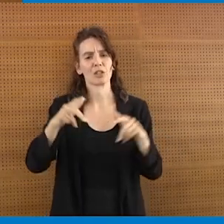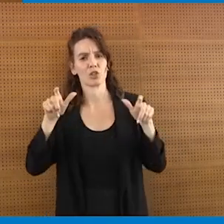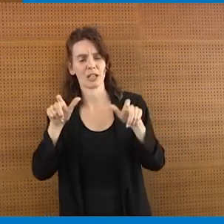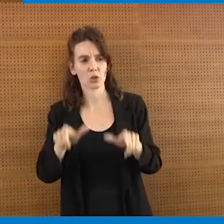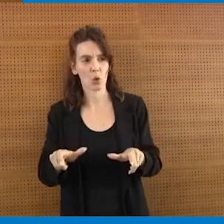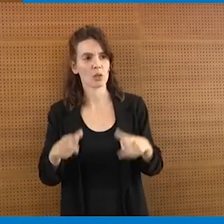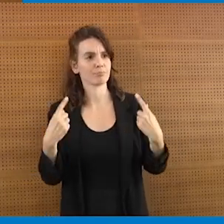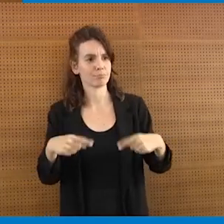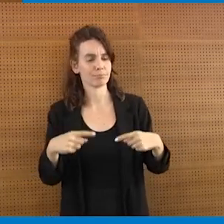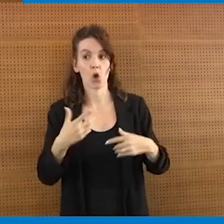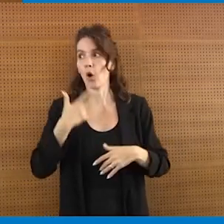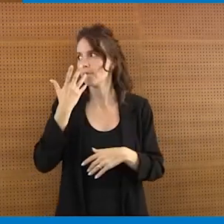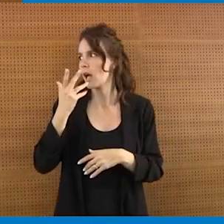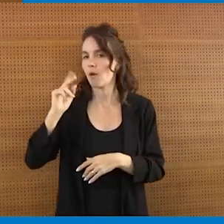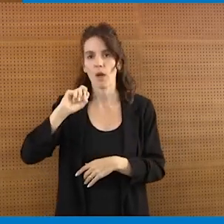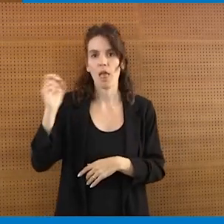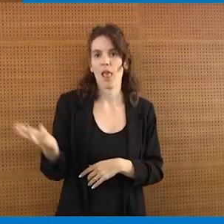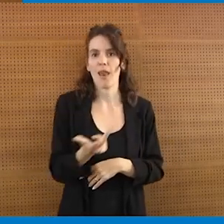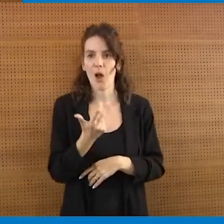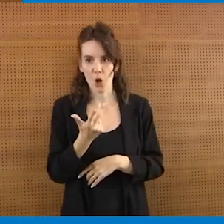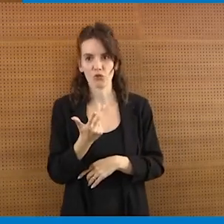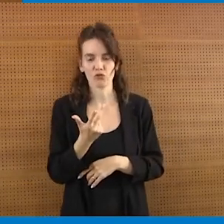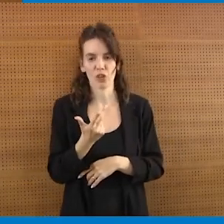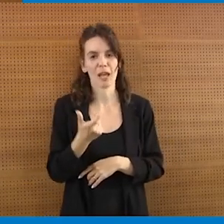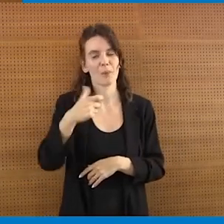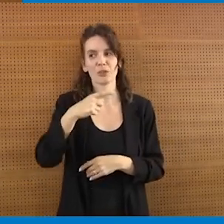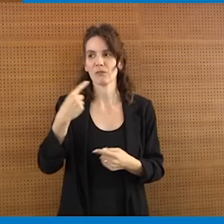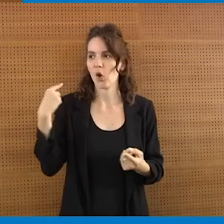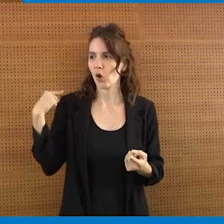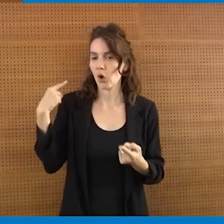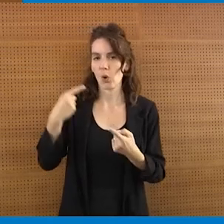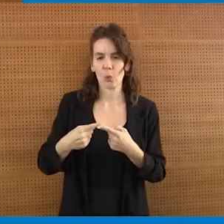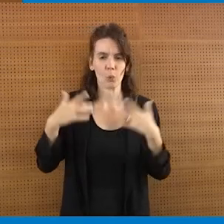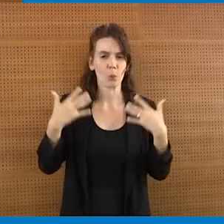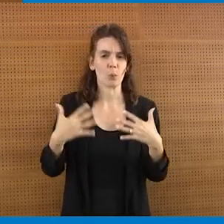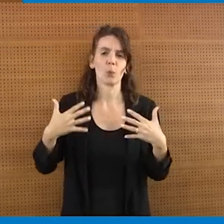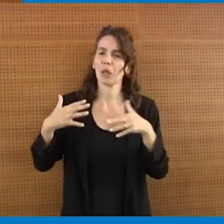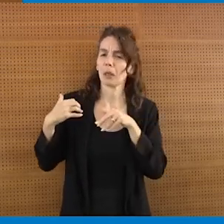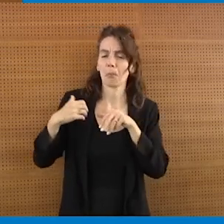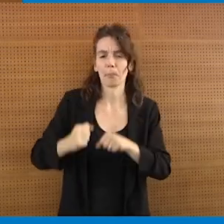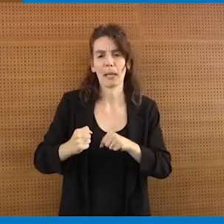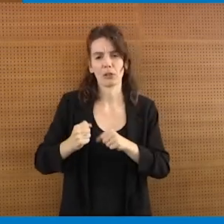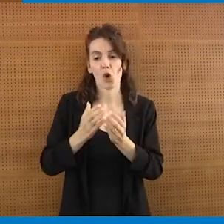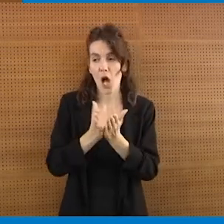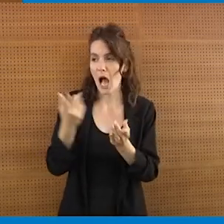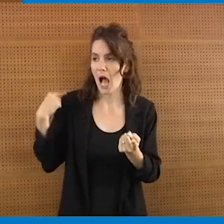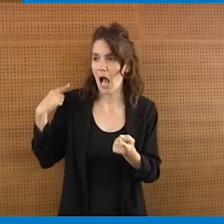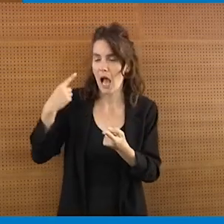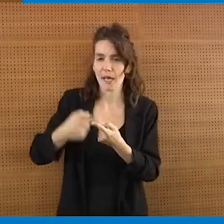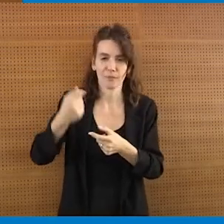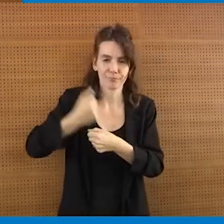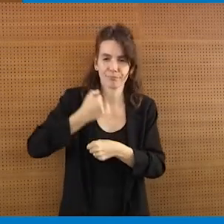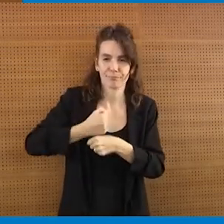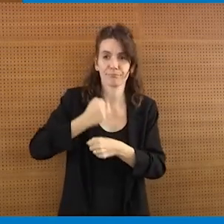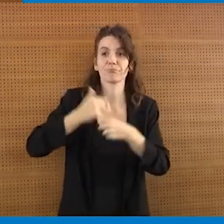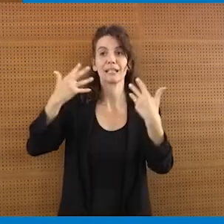questo vado vado veloce perché l'impegno come dire di questi anni è stato è stato tanto sempre nel rapporto con le istituzioni. Io su